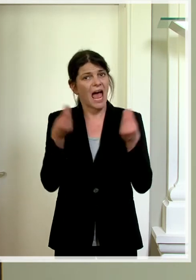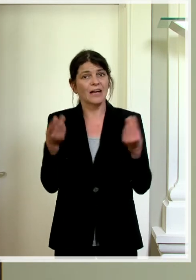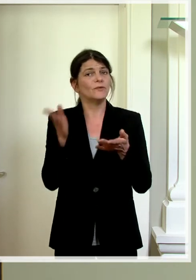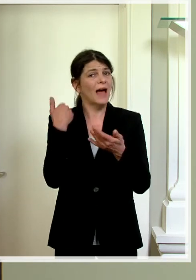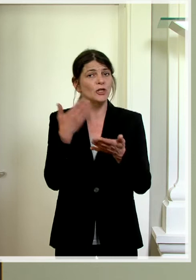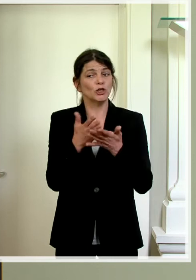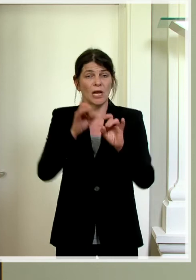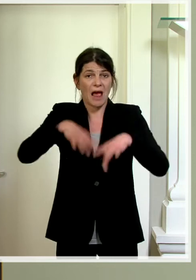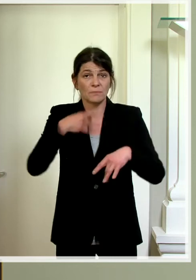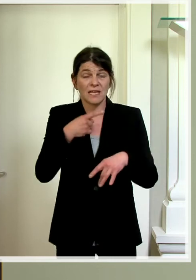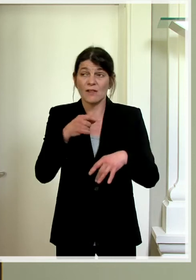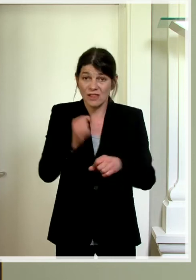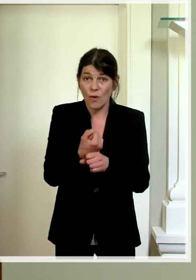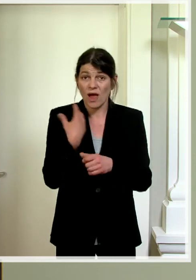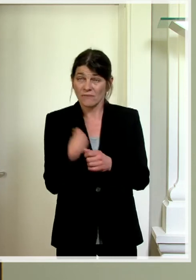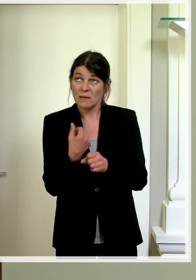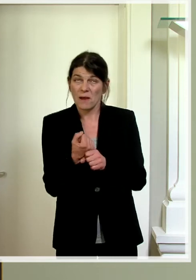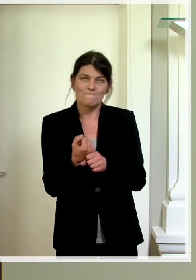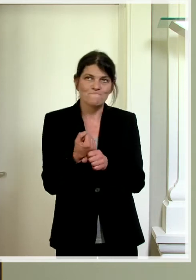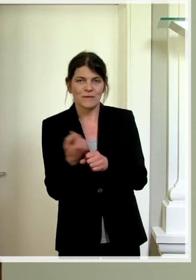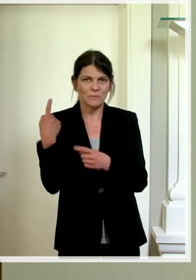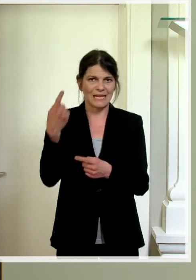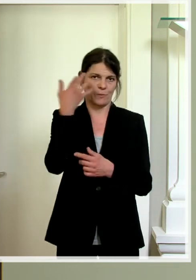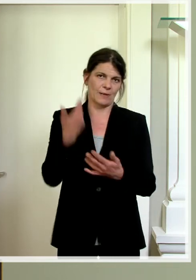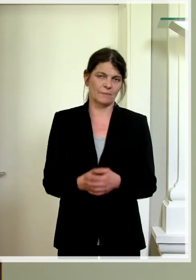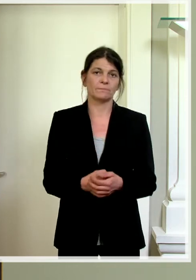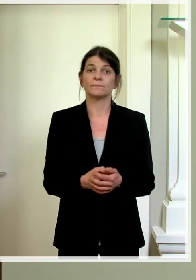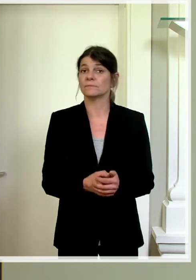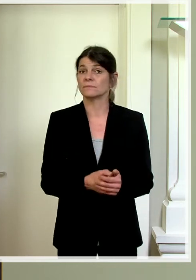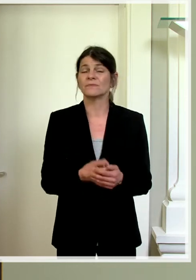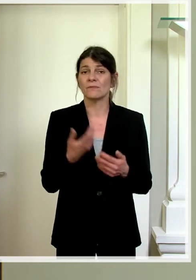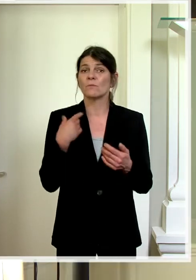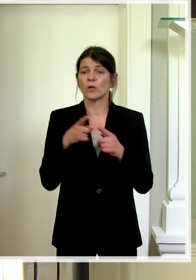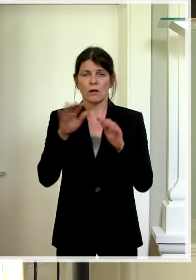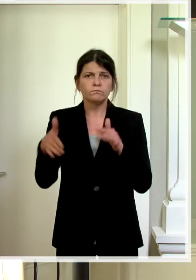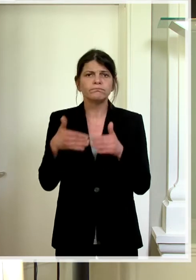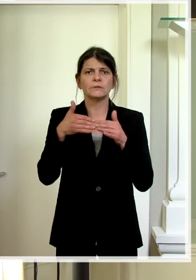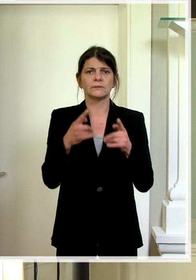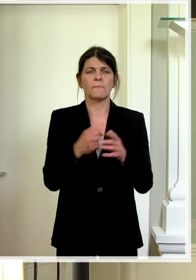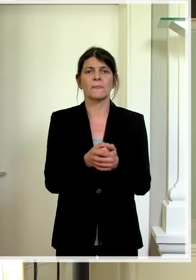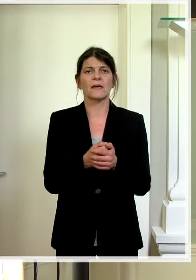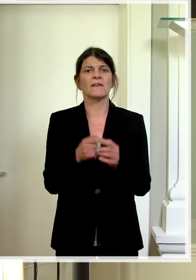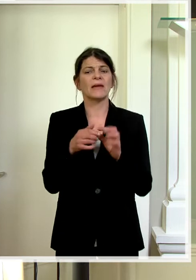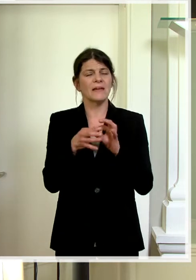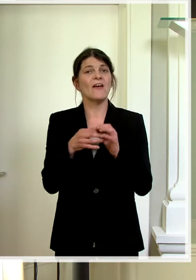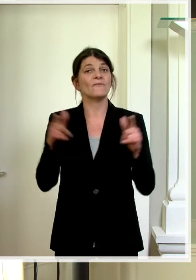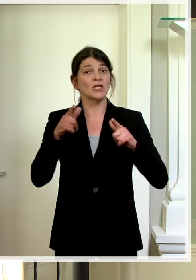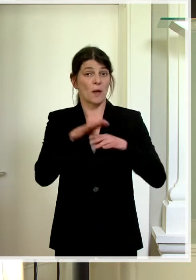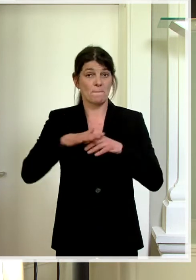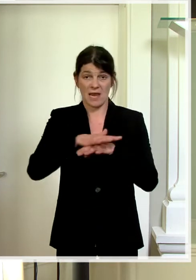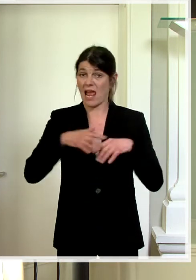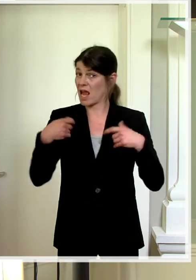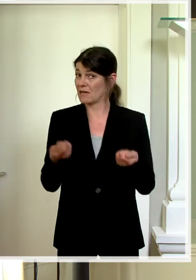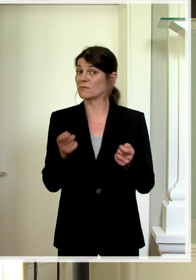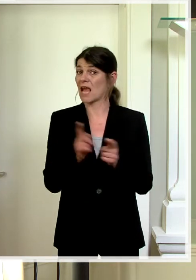abgesagt haben, doch wieder durchführen. Ich möchte auch da betonen, für den Veranstaltungsbereich gibt es ja auch